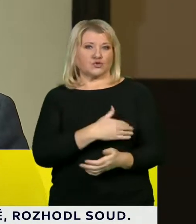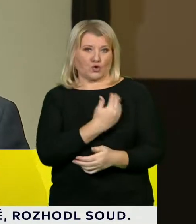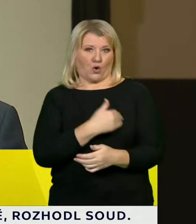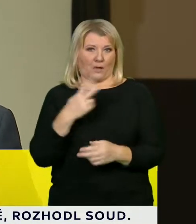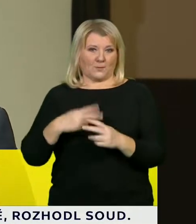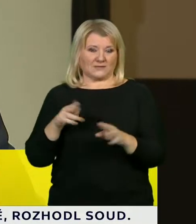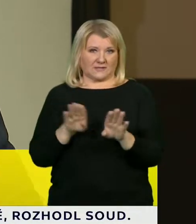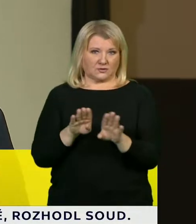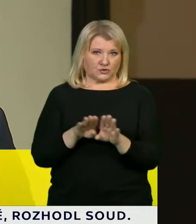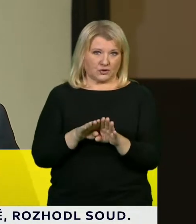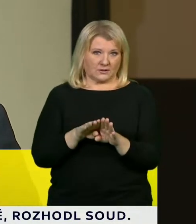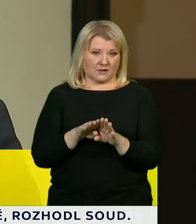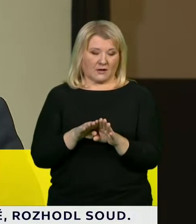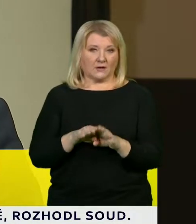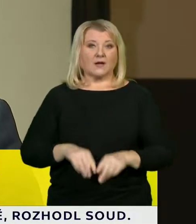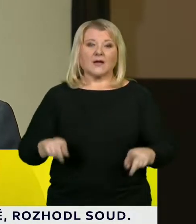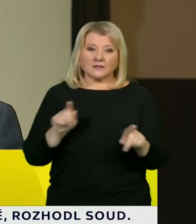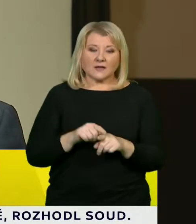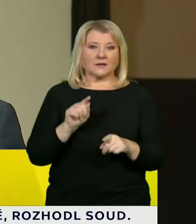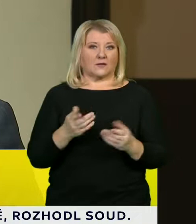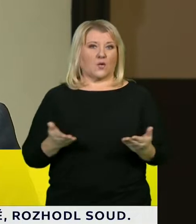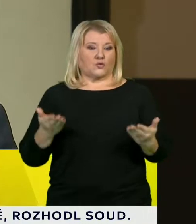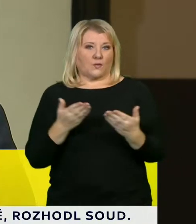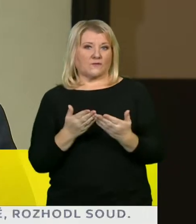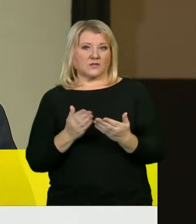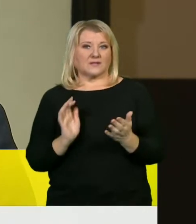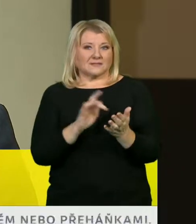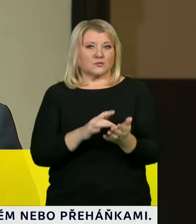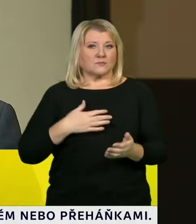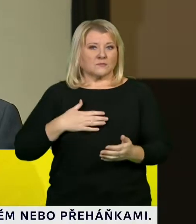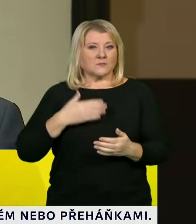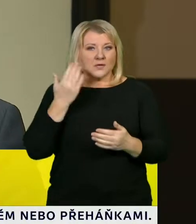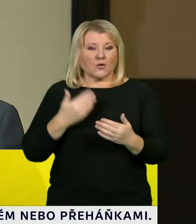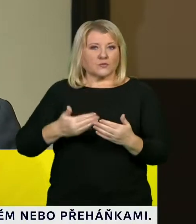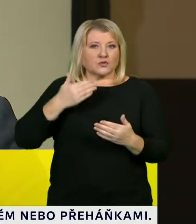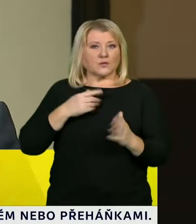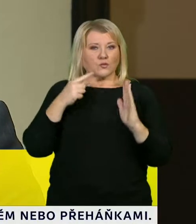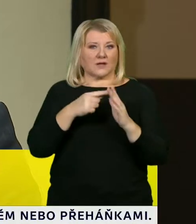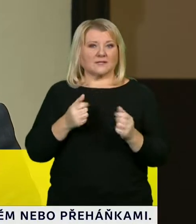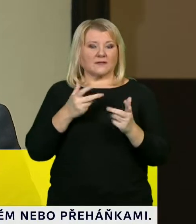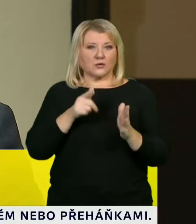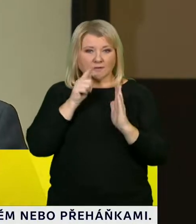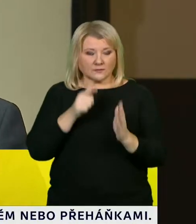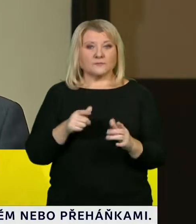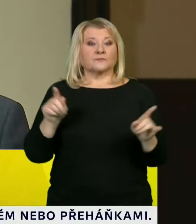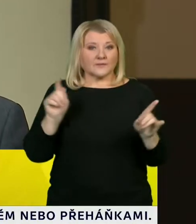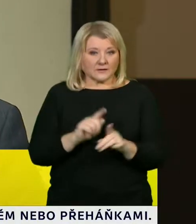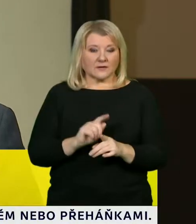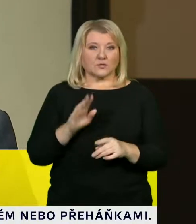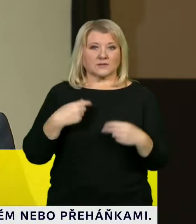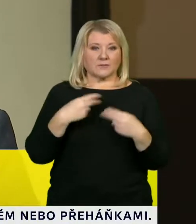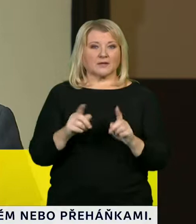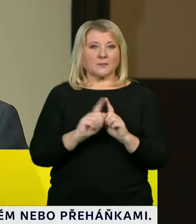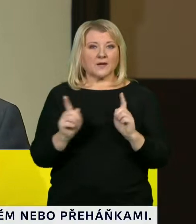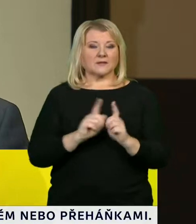Stejně tak, a odpovídá to prioritám, které jsme jako ministerstvo představili před několika týdny, se vrátí zpět prezenční